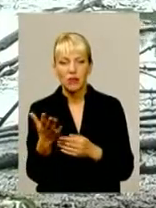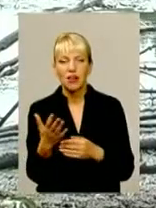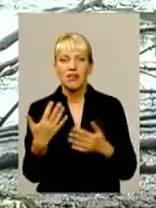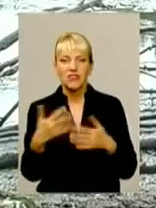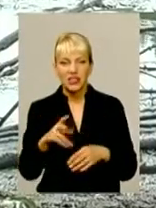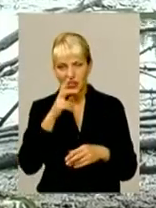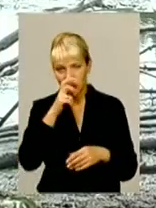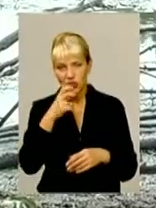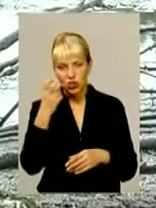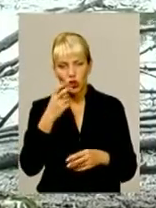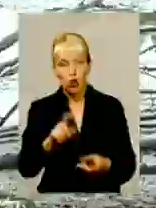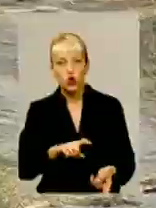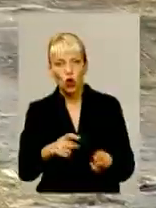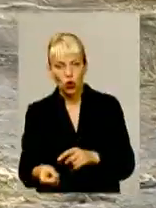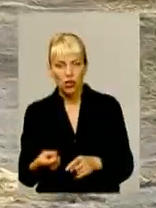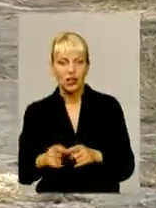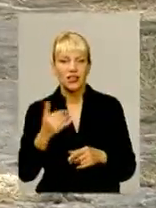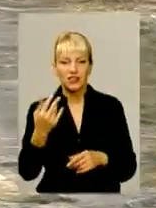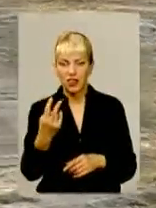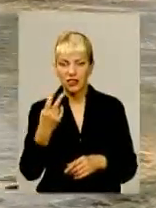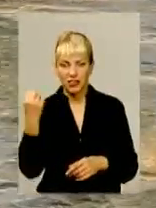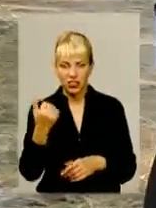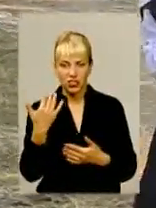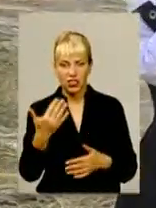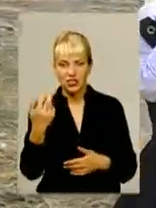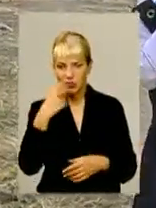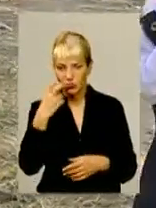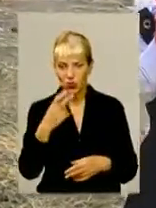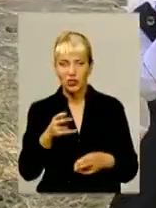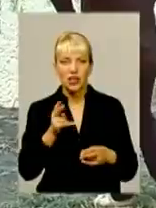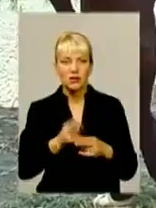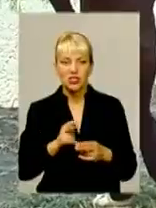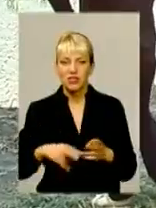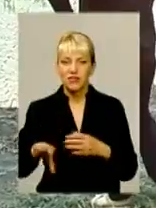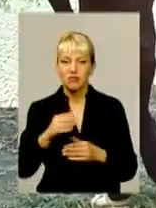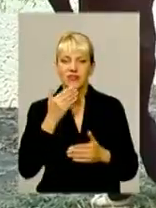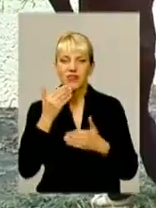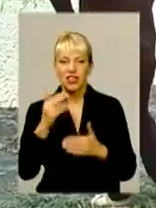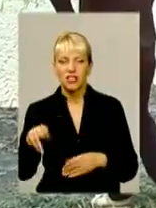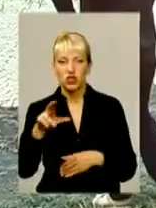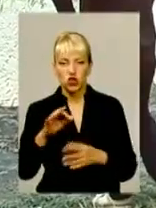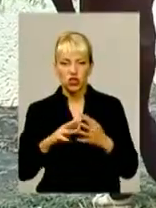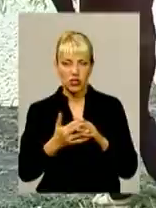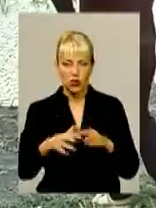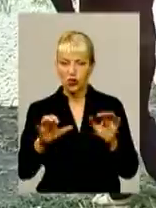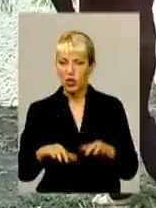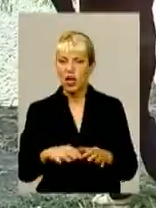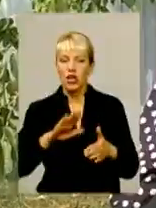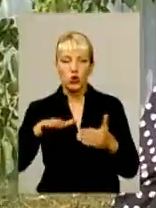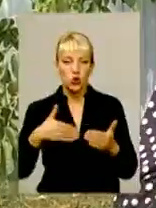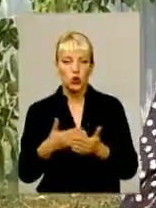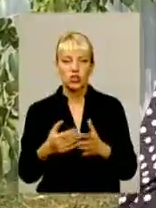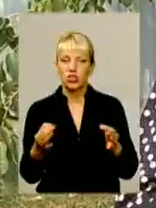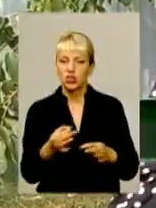здохла. І вже два тижні сморід від її решток дошкуляє усім. Кажуть, зверталися до сільського голови, проте досі нічого не зроблено.